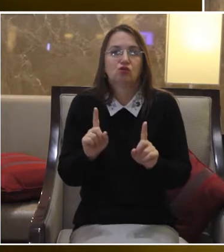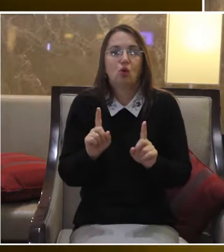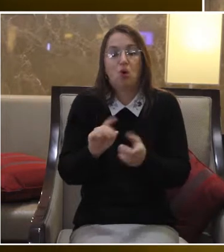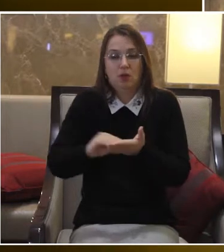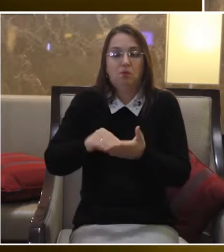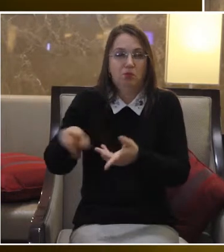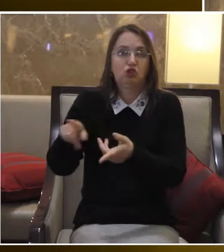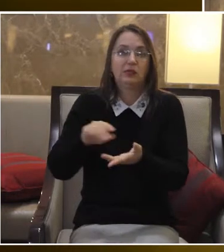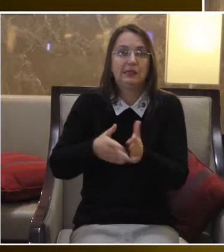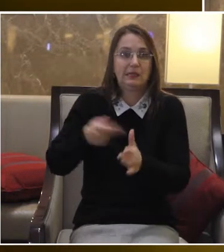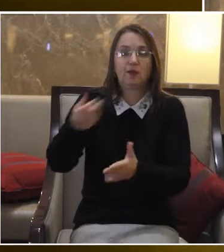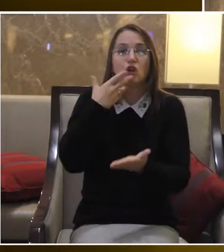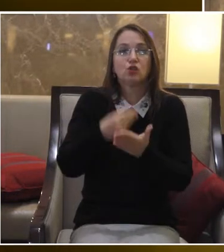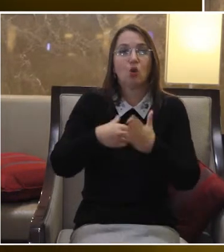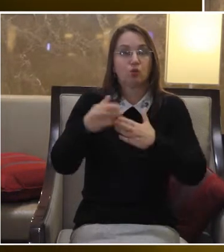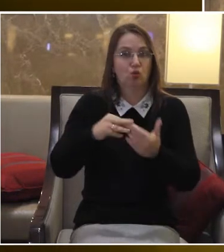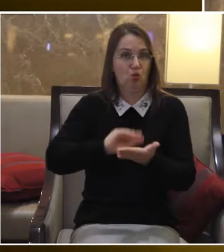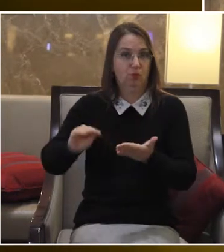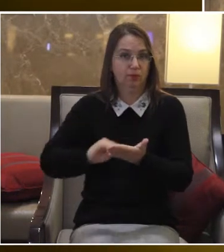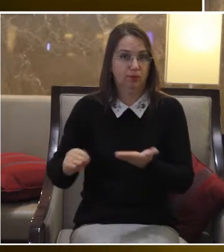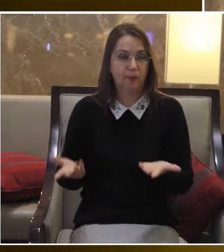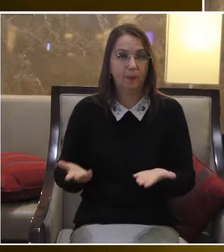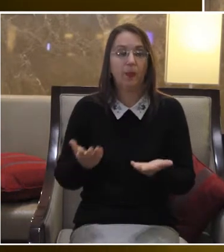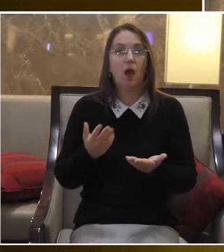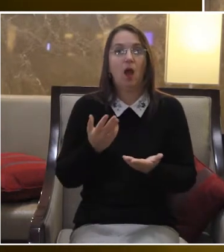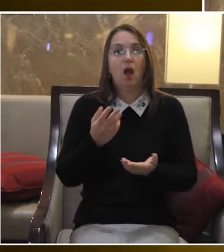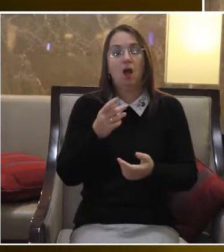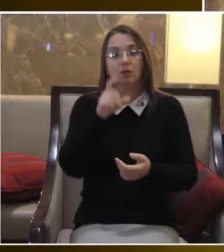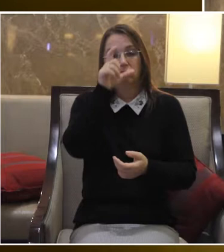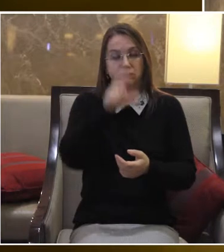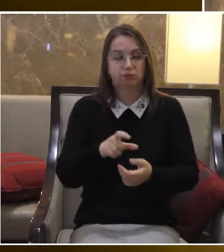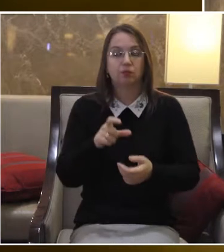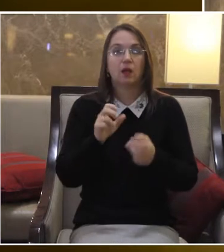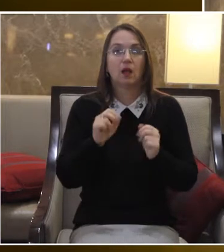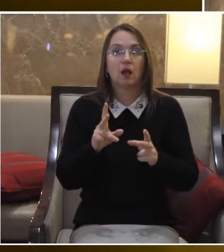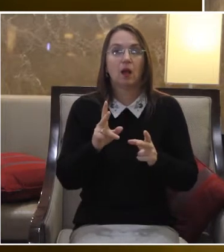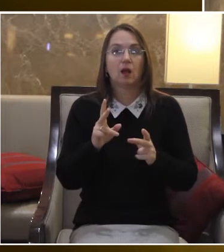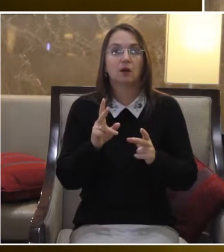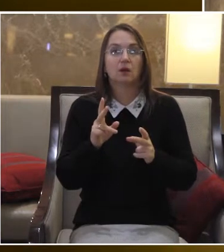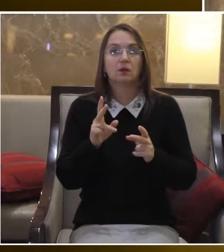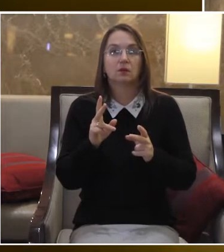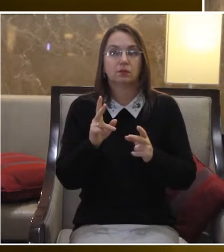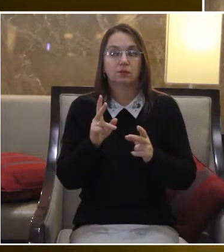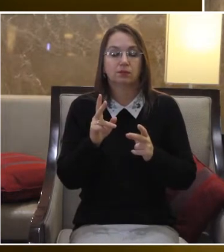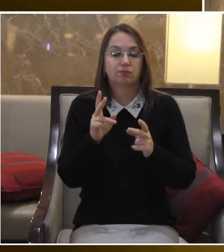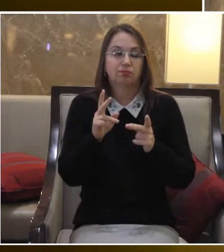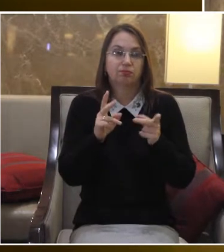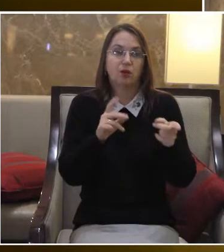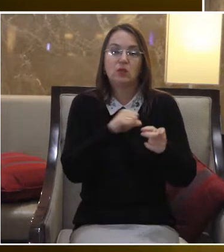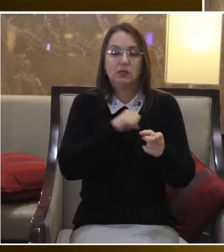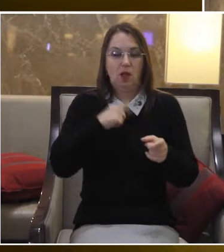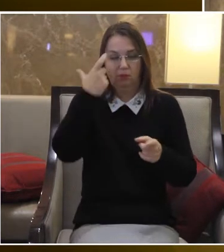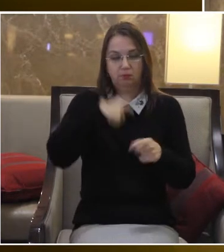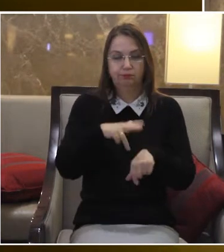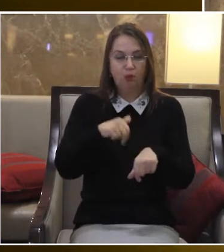може сказати, що напишіть заяву власною рукою Бо я, як відповідальна особа, посадово цього не можу